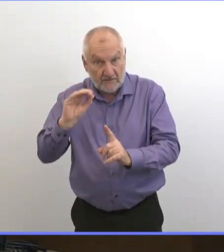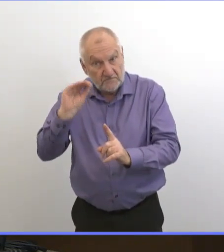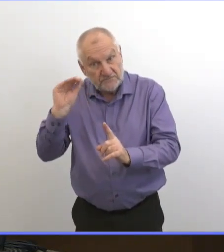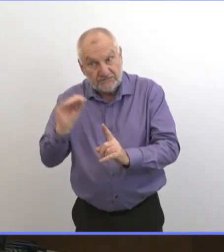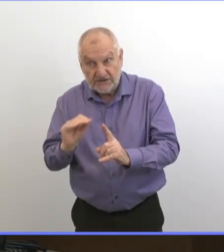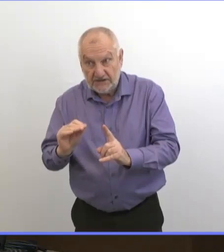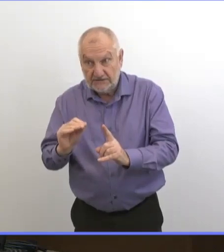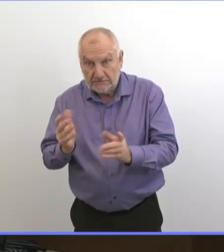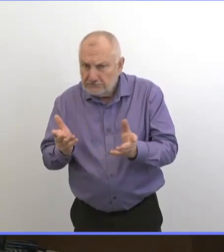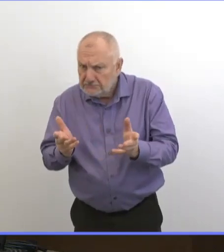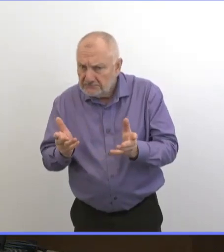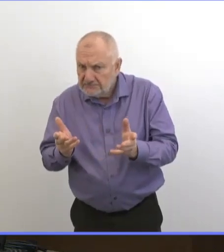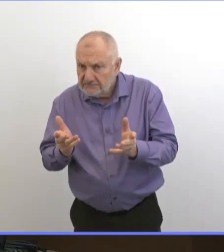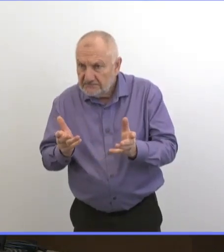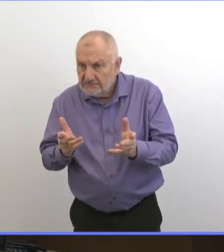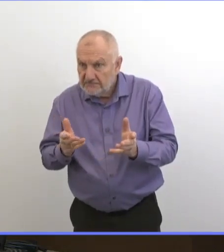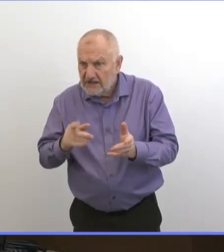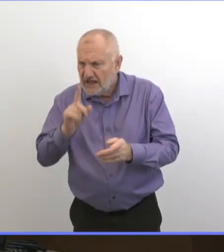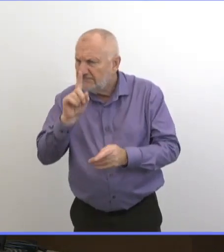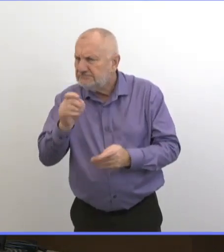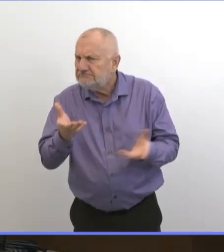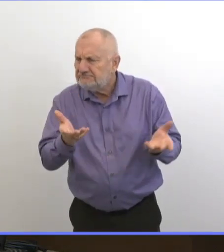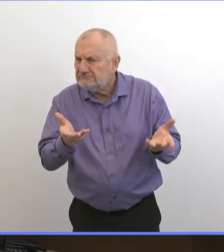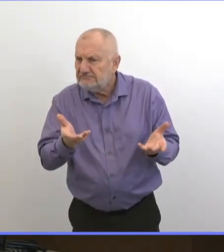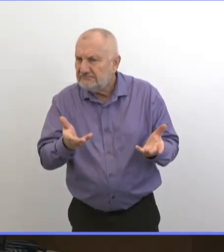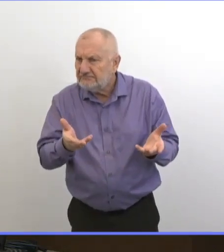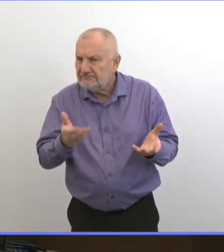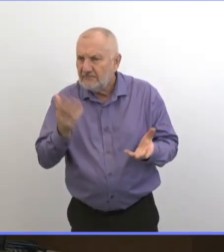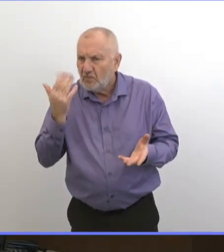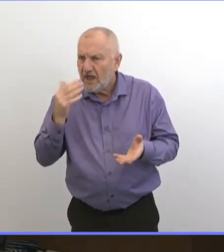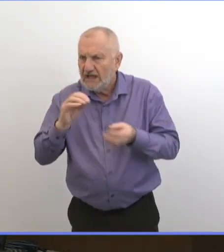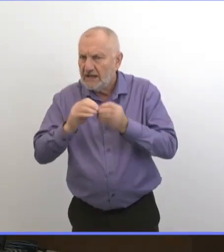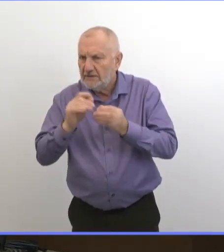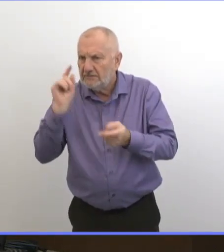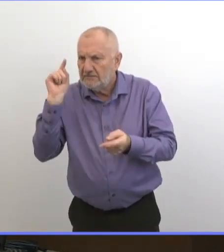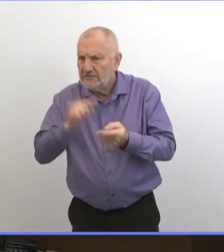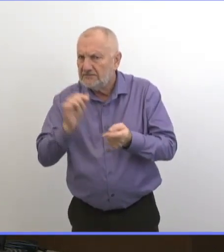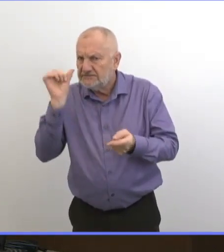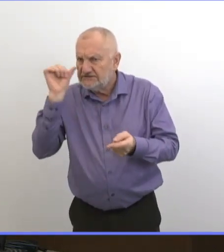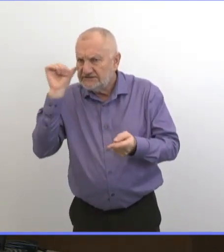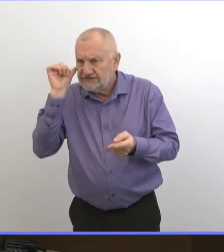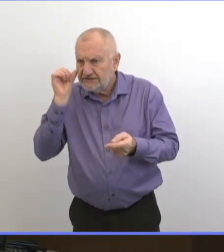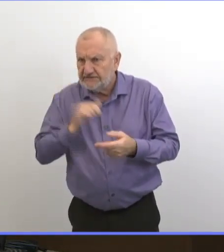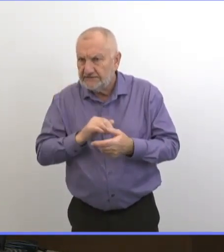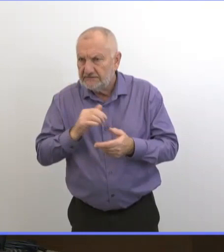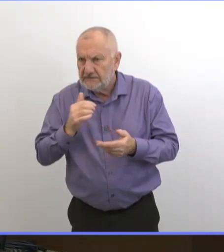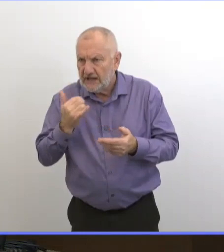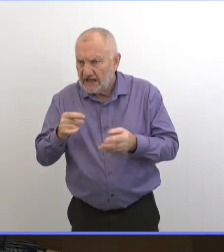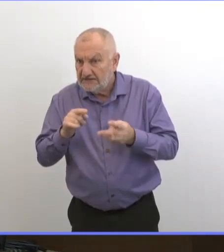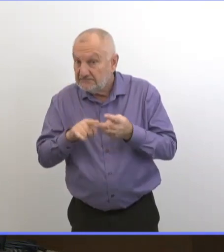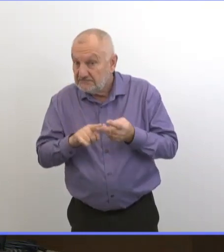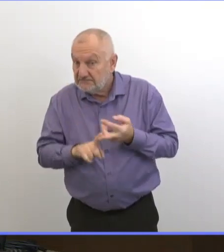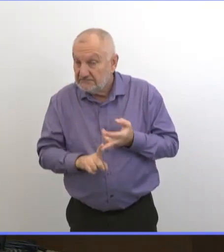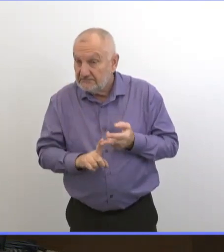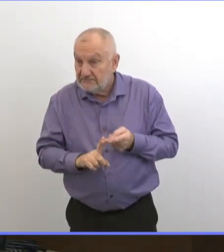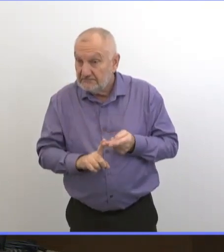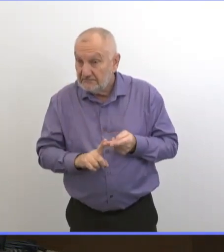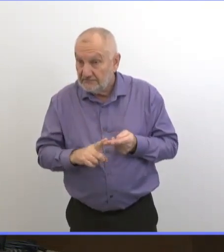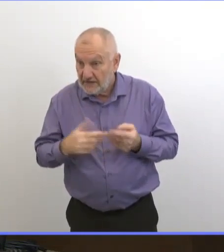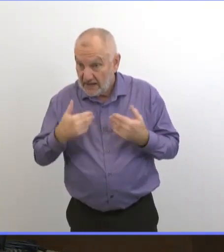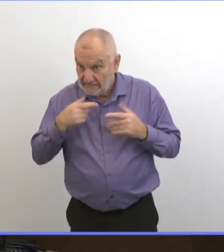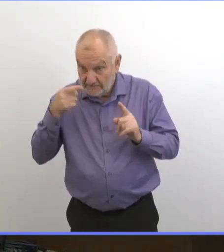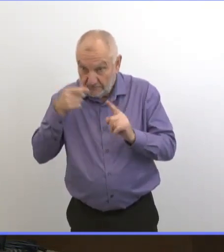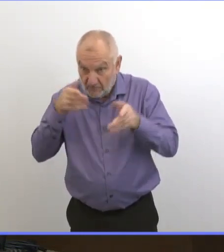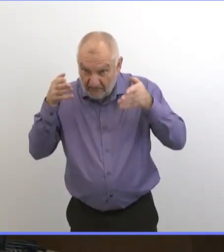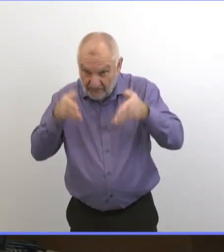Donc j'ai 2-3 questions. Pourquoi est-ce que les tests étaient plus bas hier ? Est-ce qu'il y a des tests qui